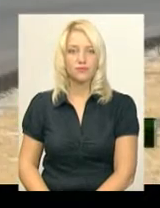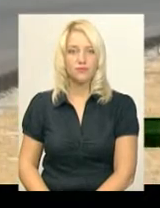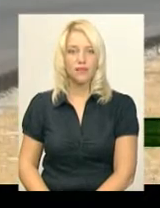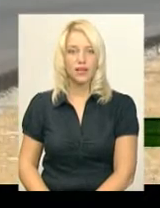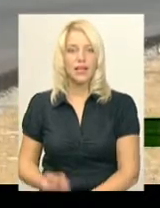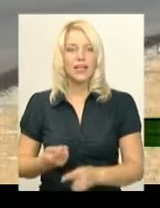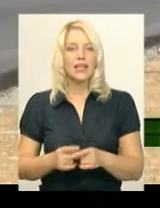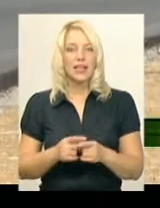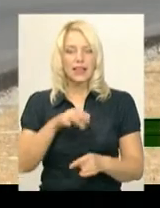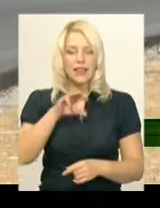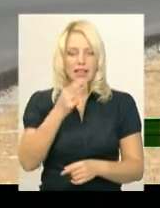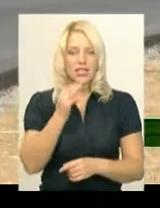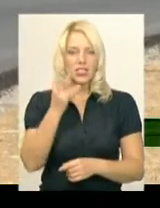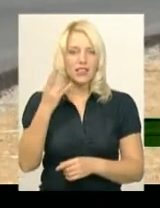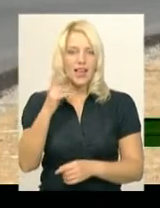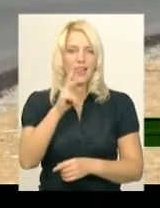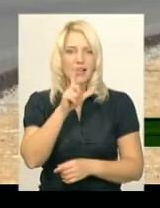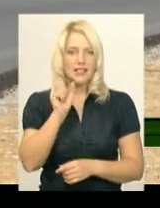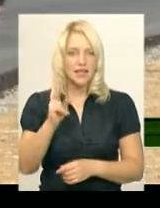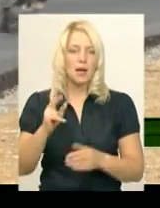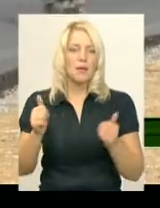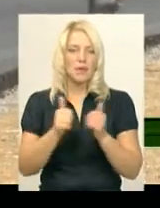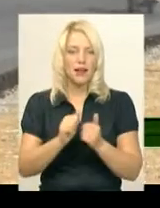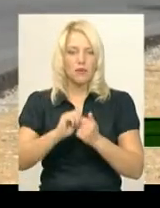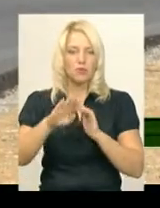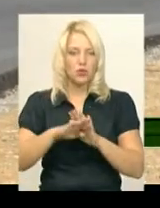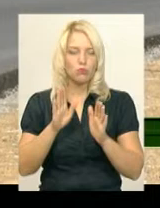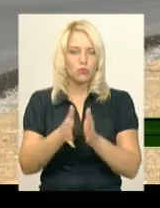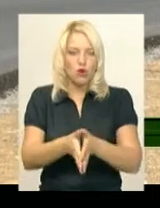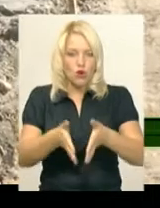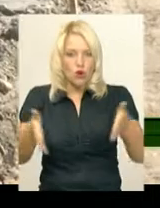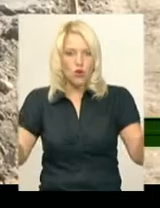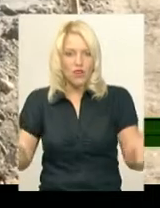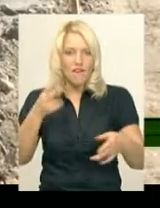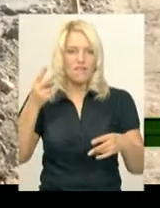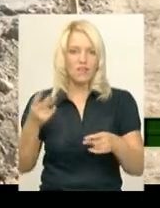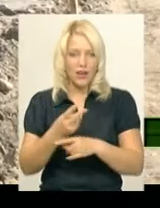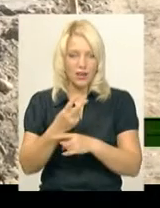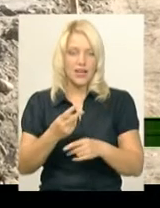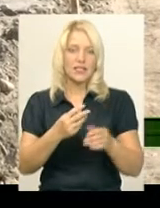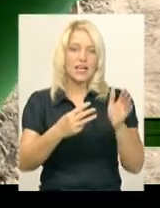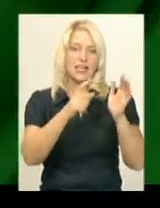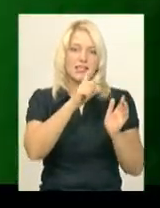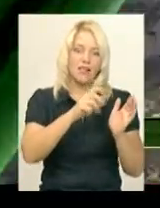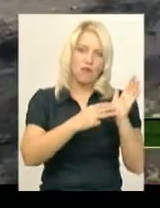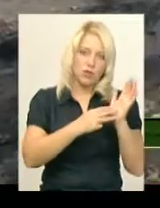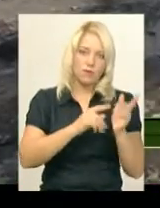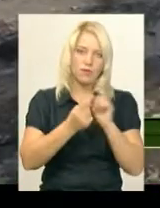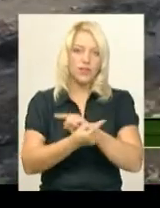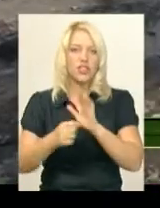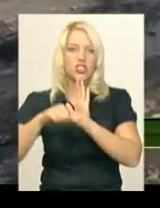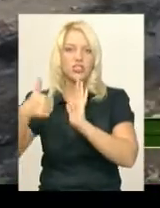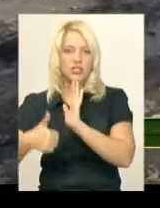Тещин язик поблизу Кам'янця-Подільського розширять удвічі з 8 до 16 метрів і додадуть одну смугу руху. У